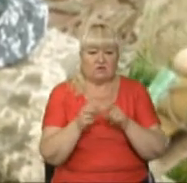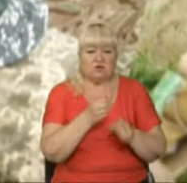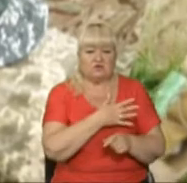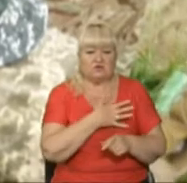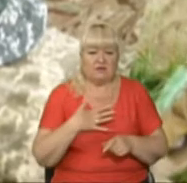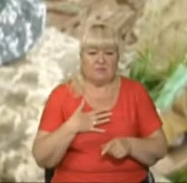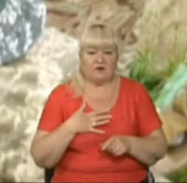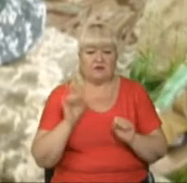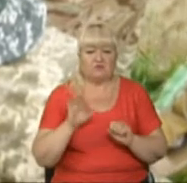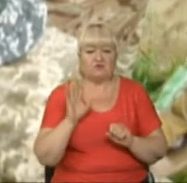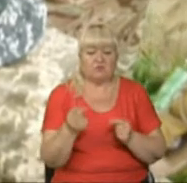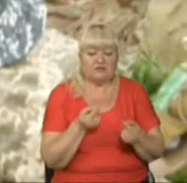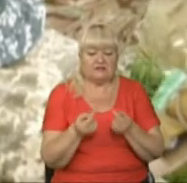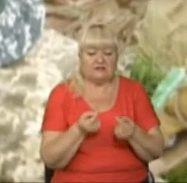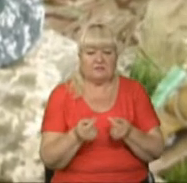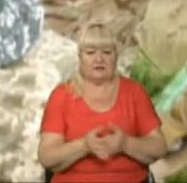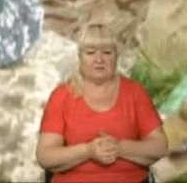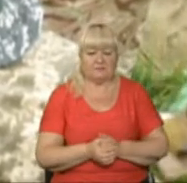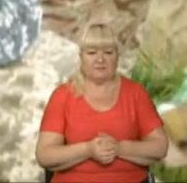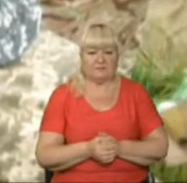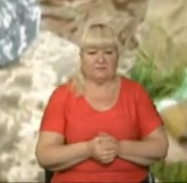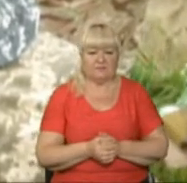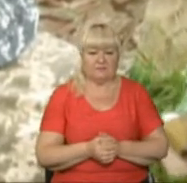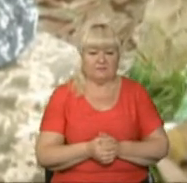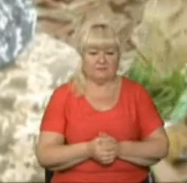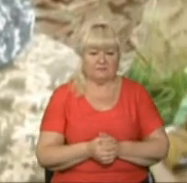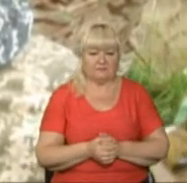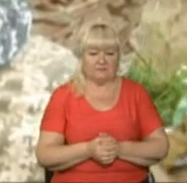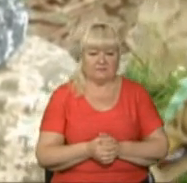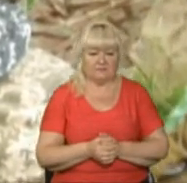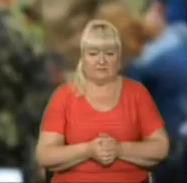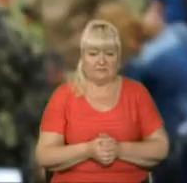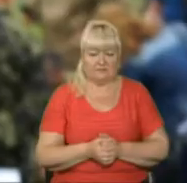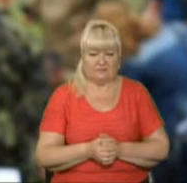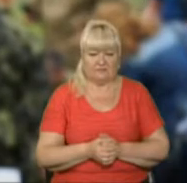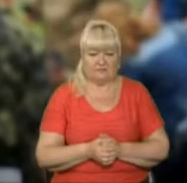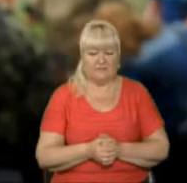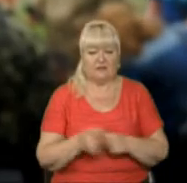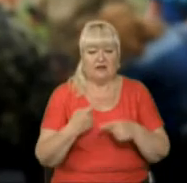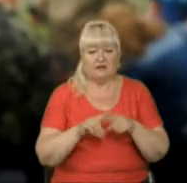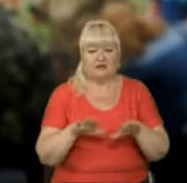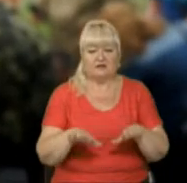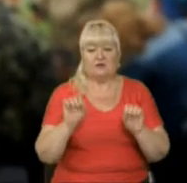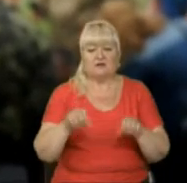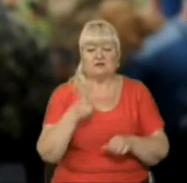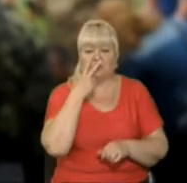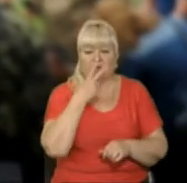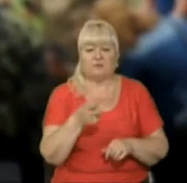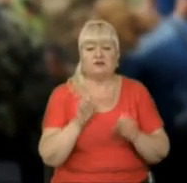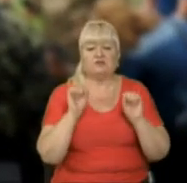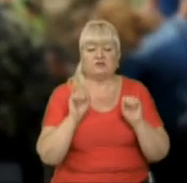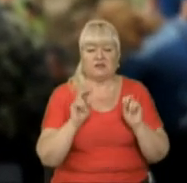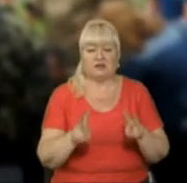відкритися. Щоб відкрити рано, потрібно працарабувати. На цій локації ви можете бачити, як